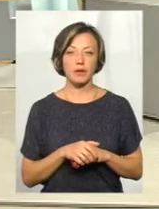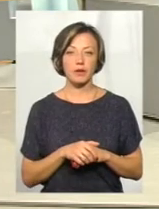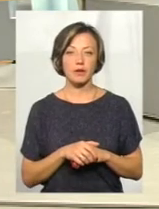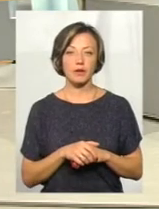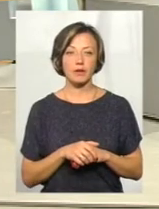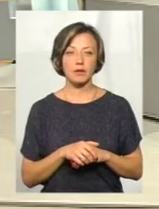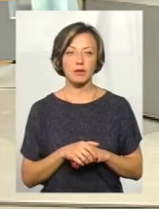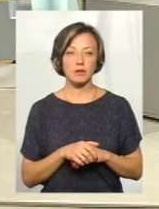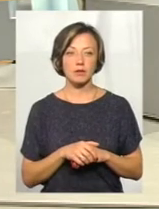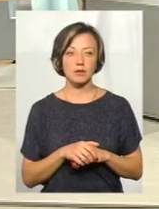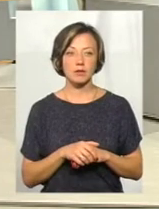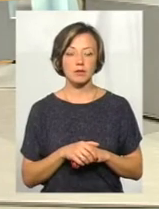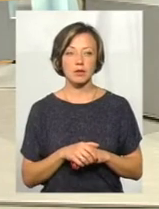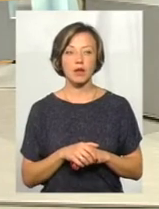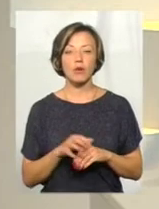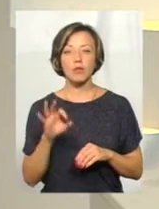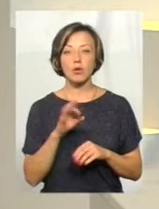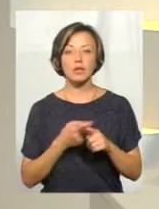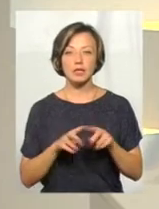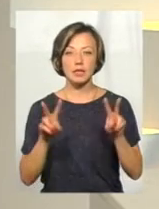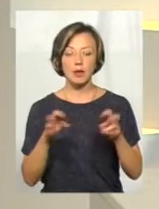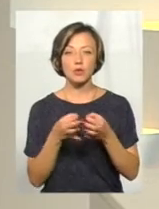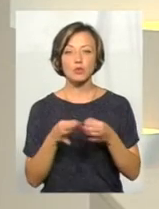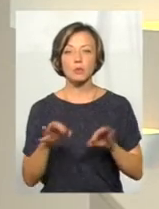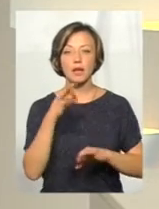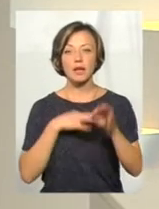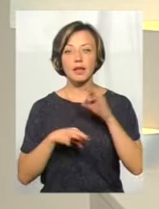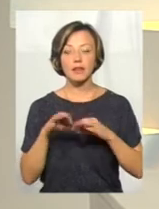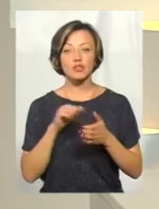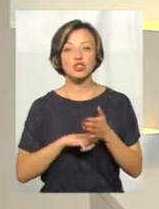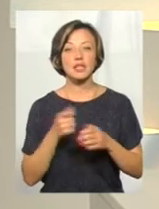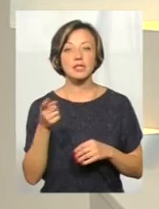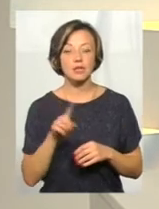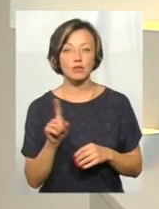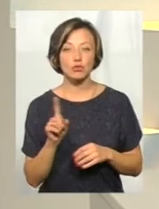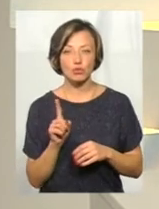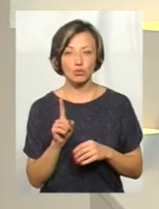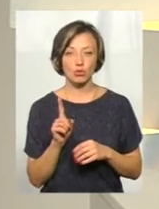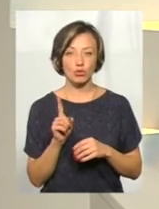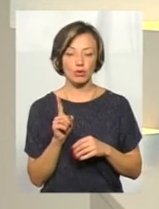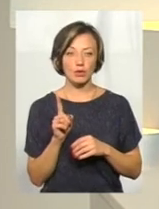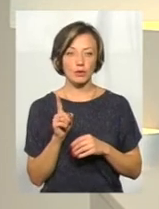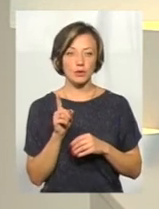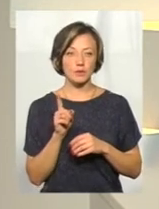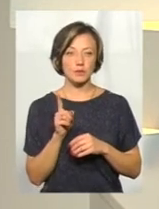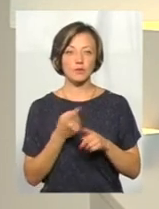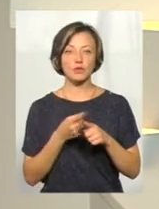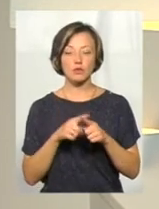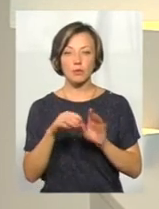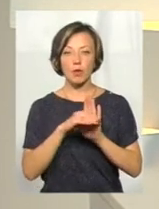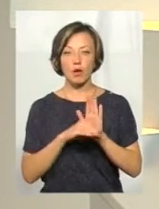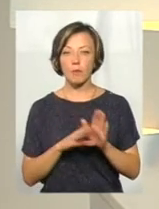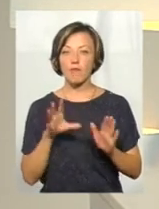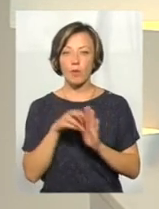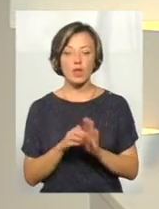цієї теми доступних ліків, через те, що в цю програму входять